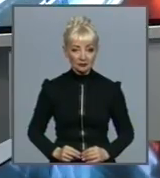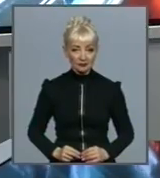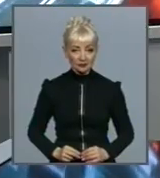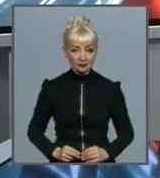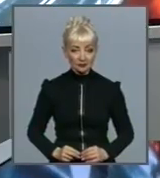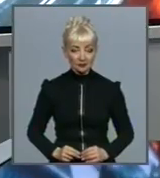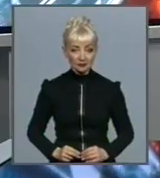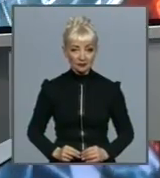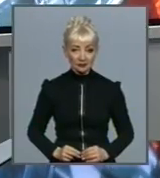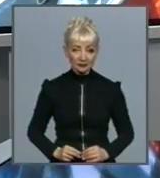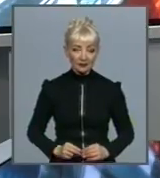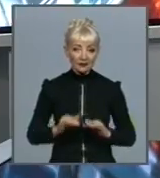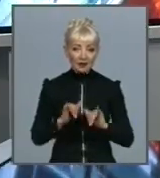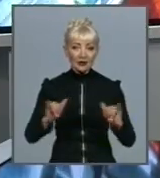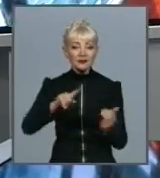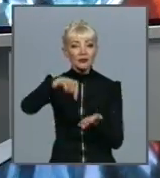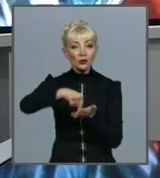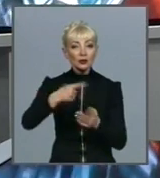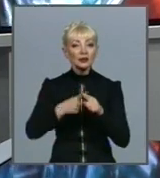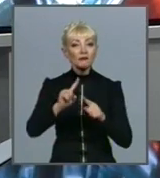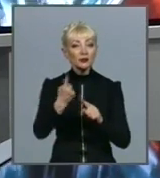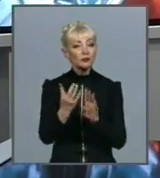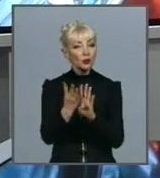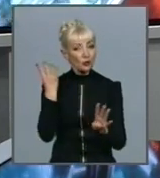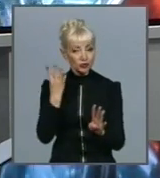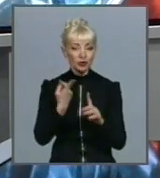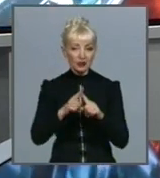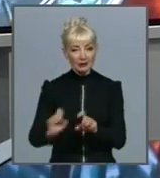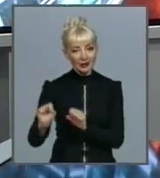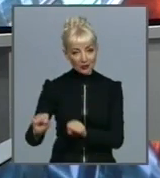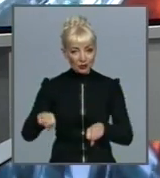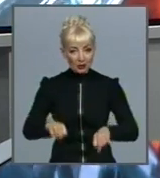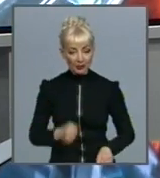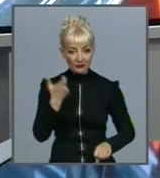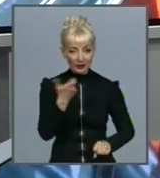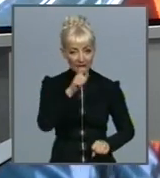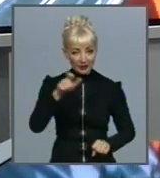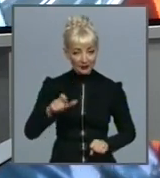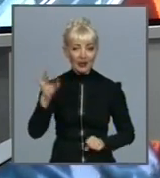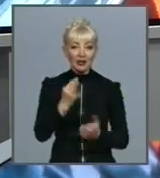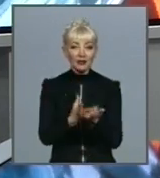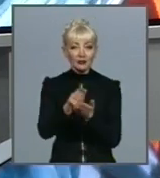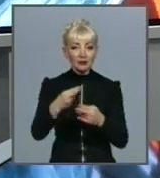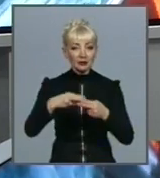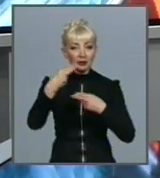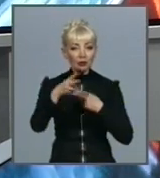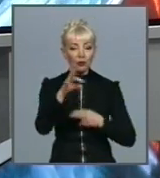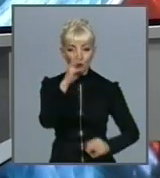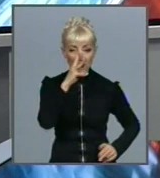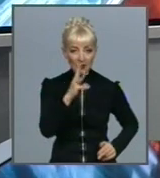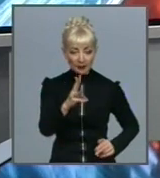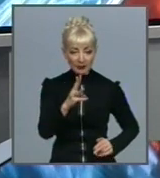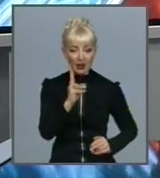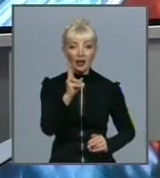Розвиток міста – це в першу чергу відстоювання прав харків'ян, у тому числі і стосовно виплати боргів по заробітній платі. Гнадій Кернес на